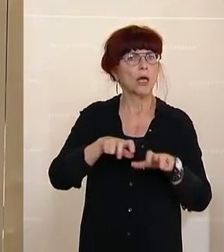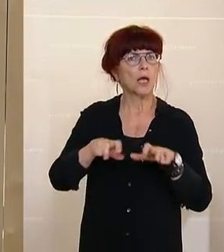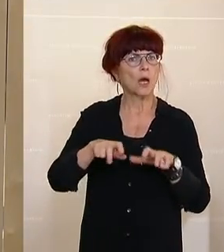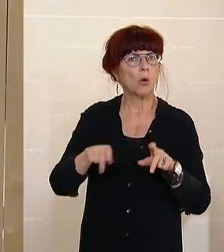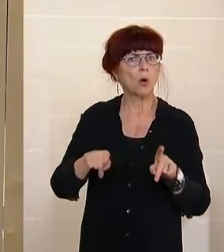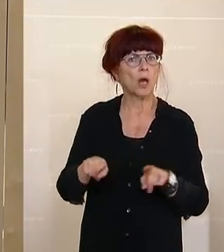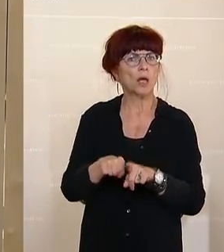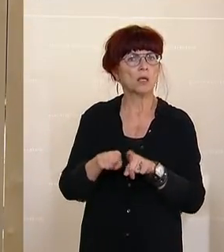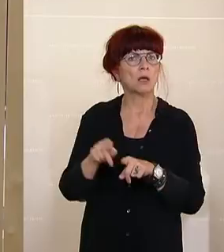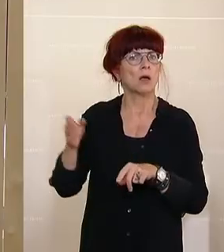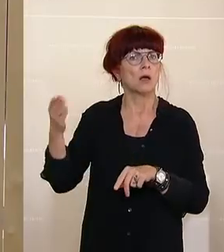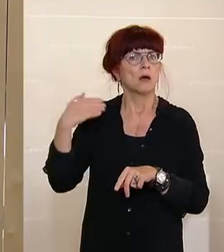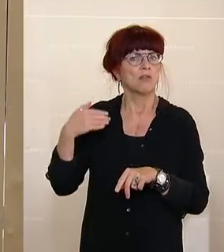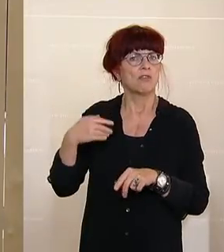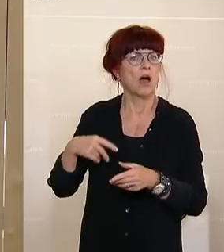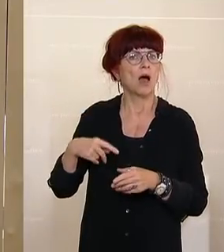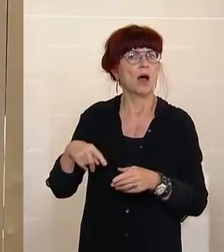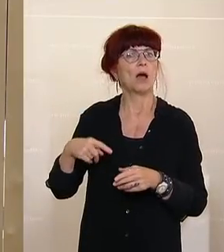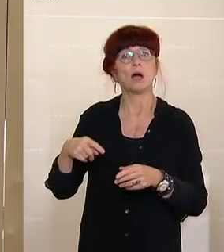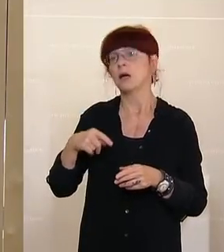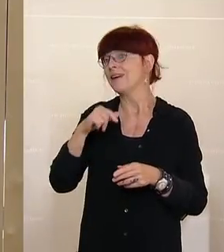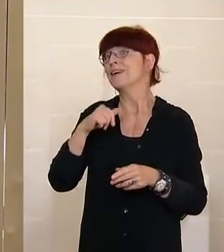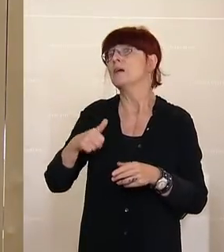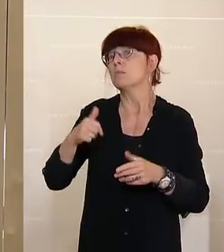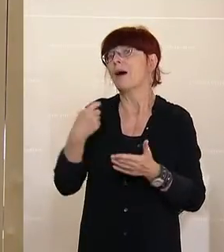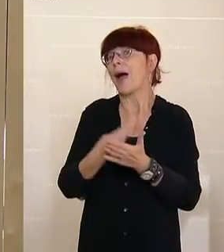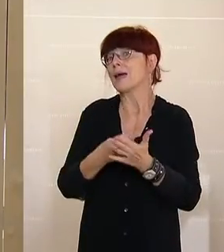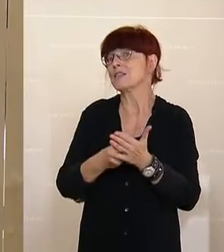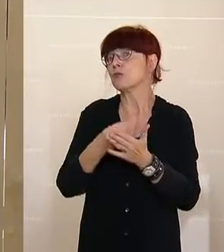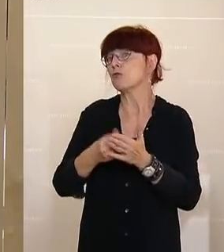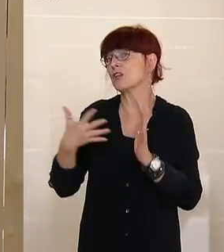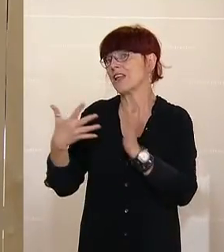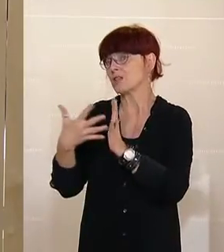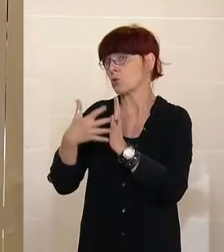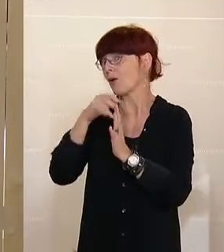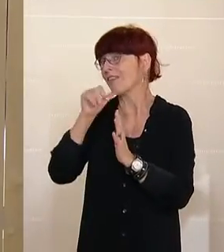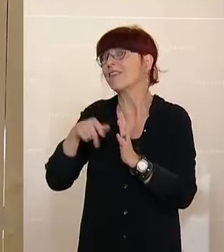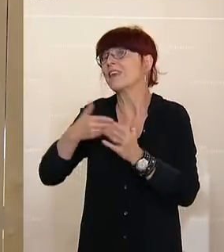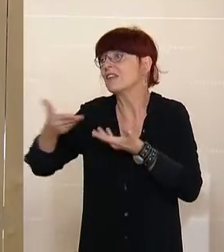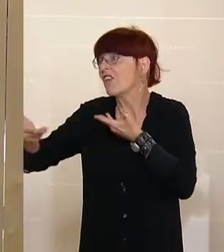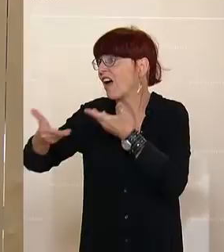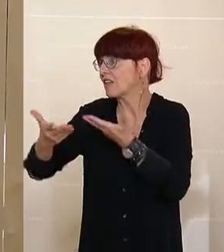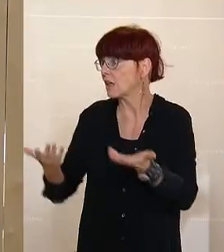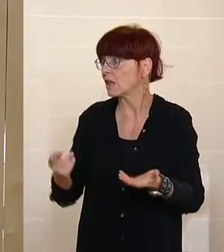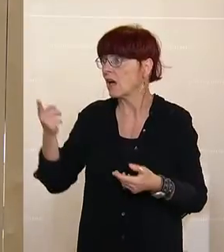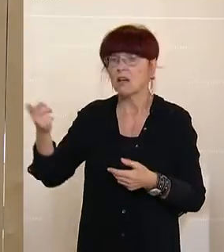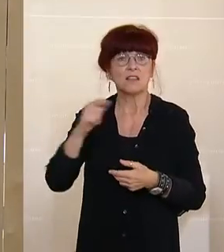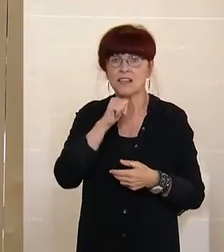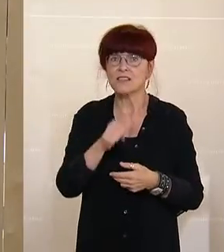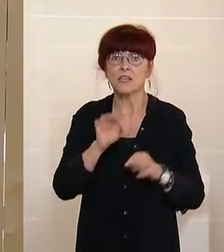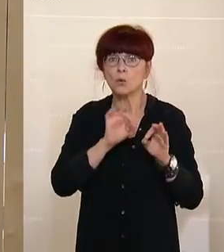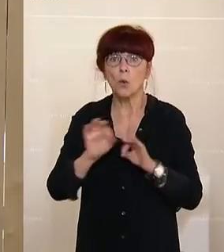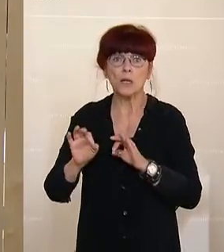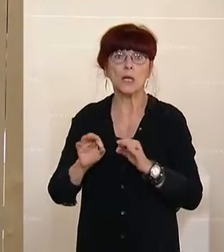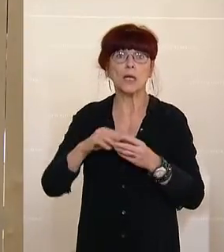Preise für die Testungen nachzuverhandeln. Das ist kein sorgsamer Umgang mit Steuermitteln. Und